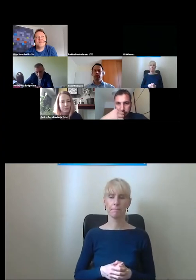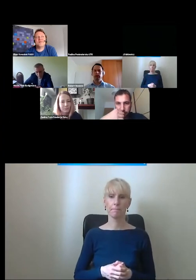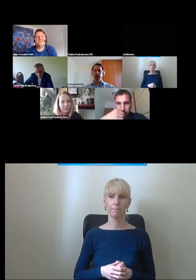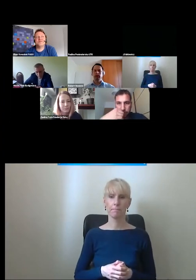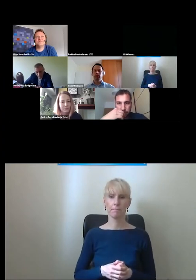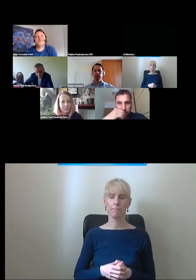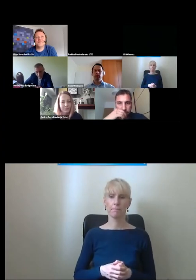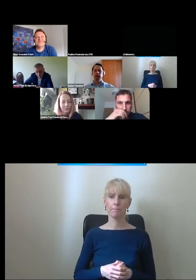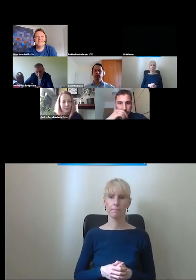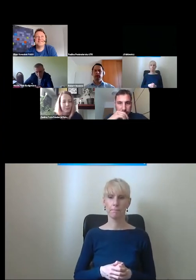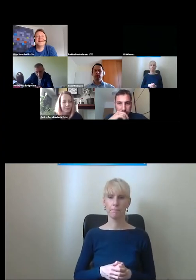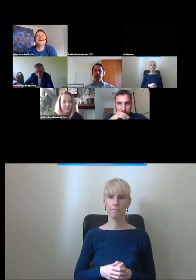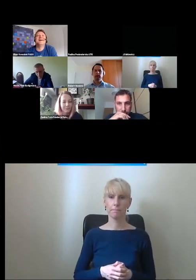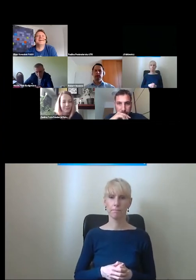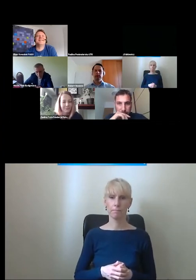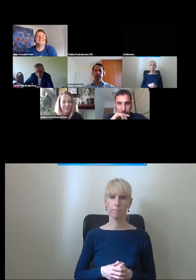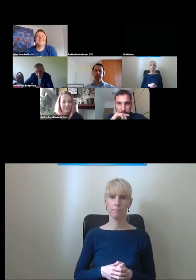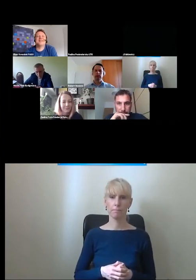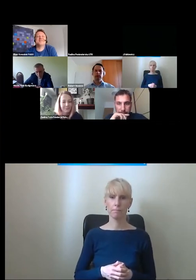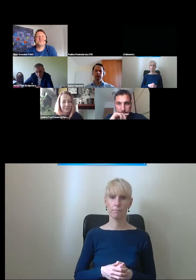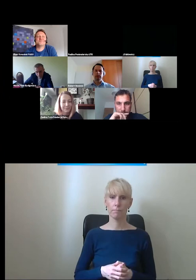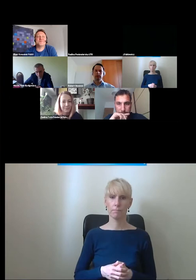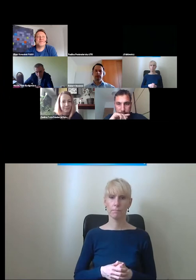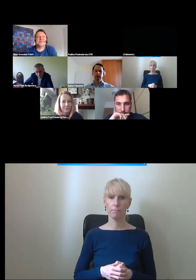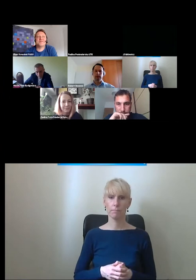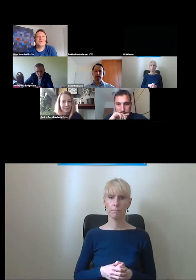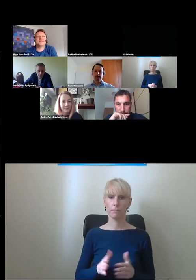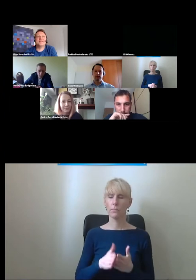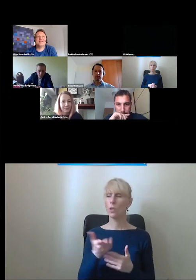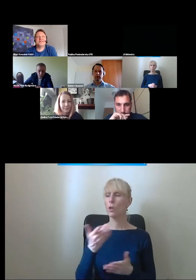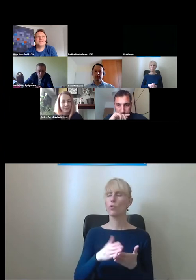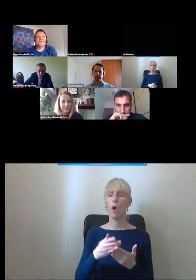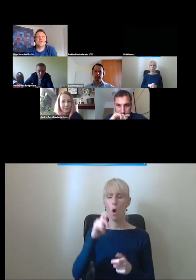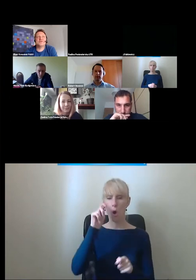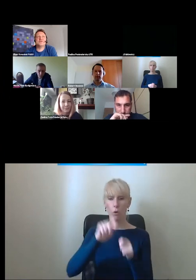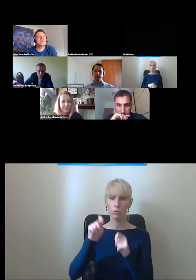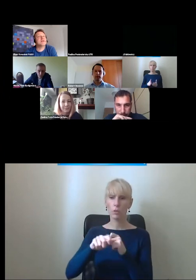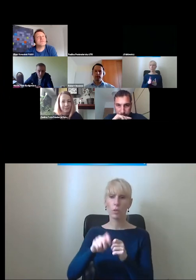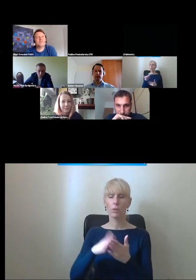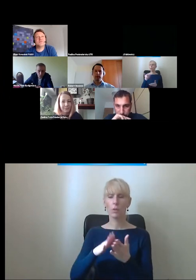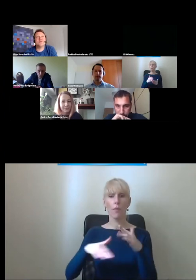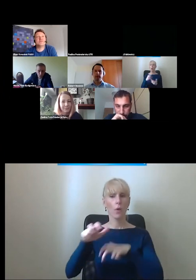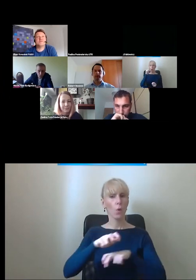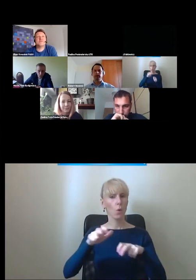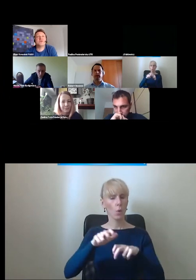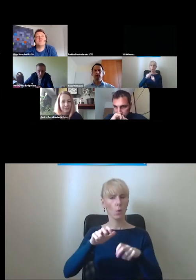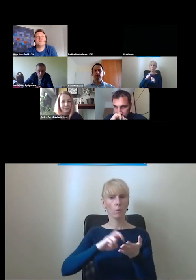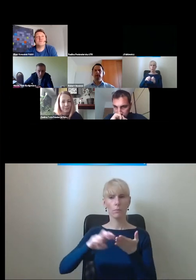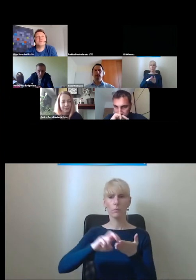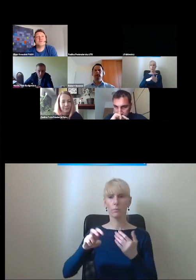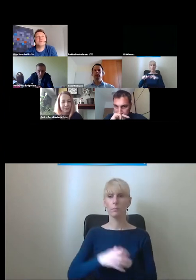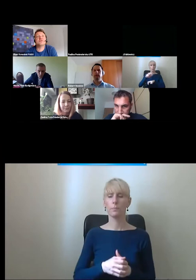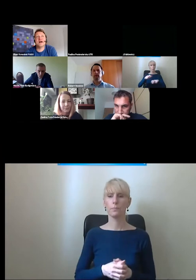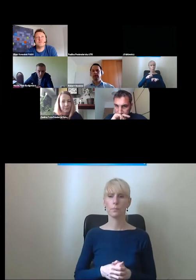Mam na myśli to, w jaki sposób oceniacie ten ruch pieszych? Jaki też może macie zwrot